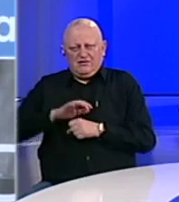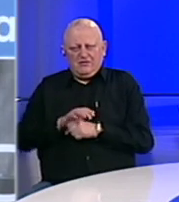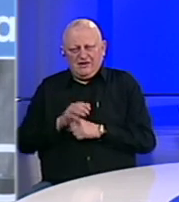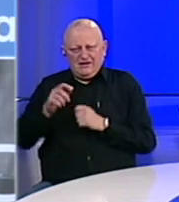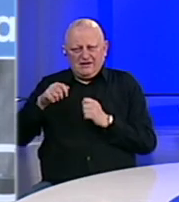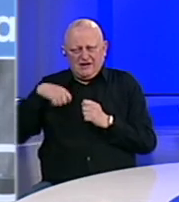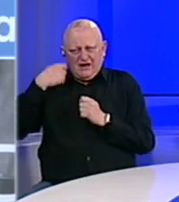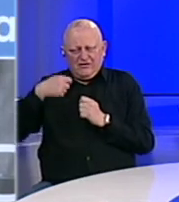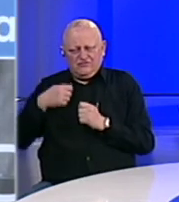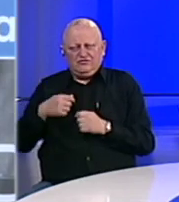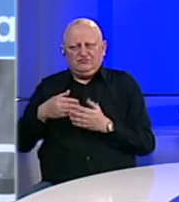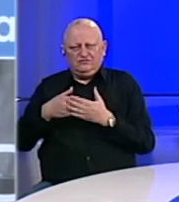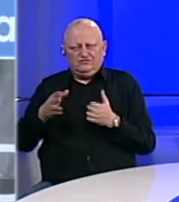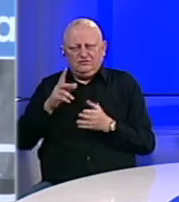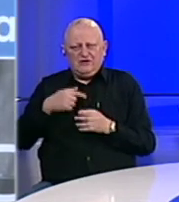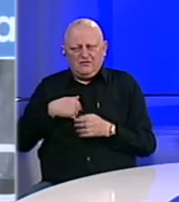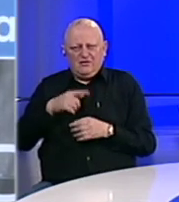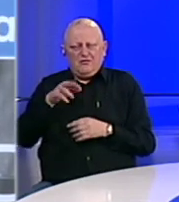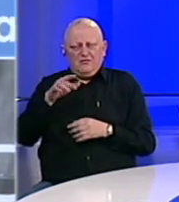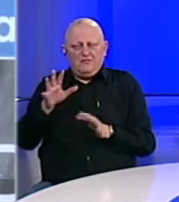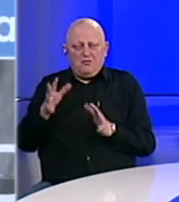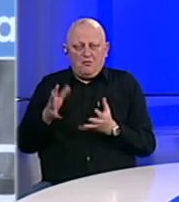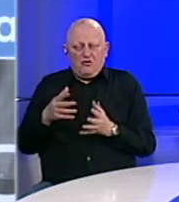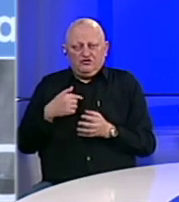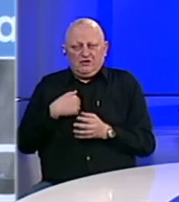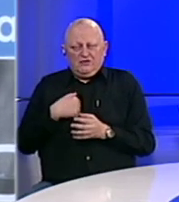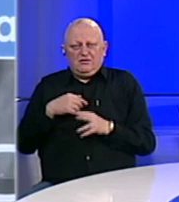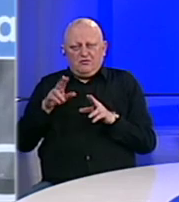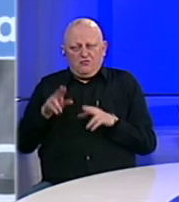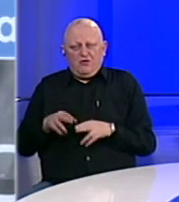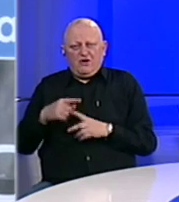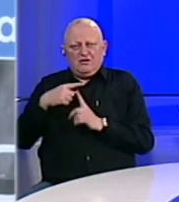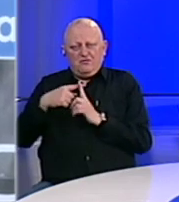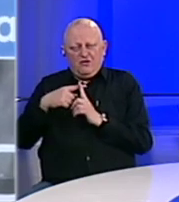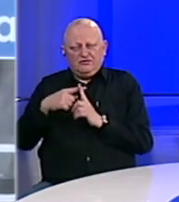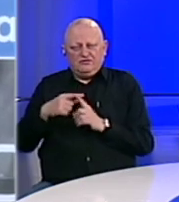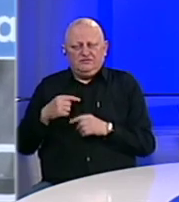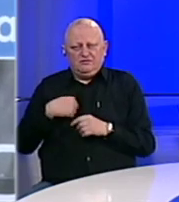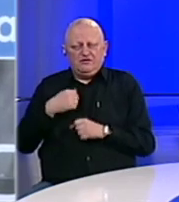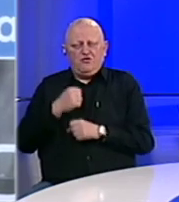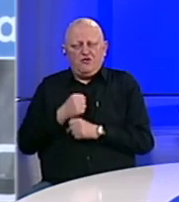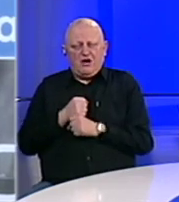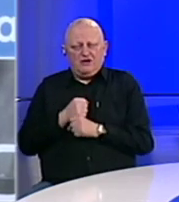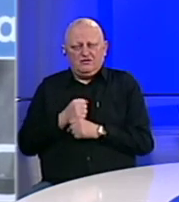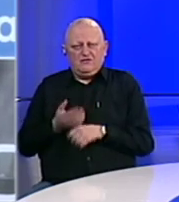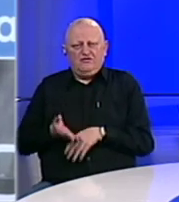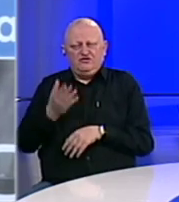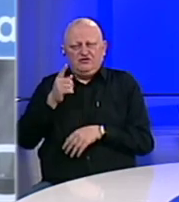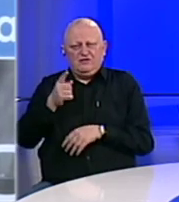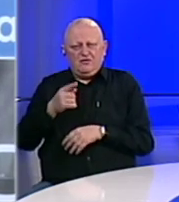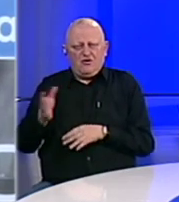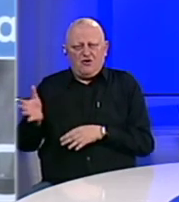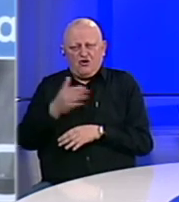javnosti bio da smo bili tamo i da smo možda mi, jel, mogli biti pozitivni i nismo to uradili više zato da